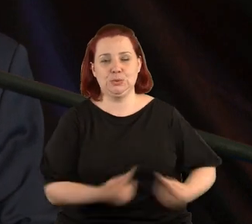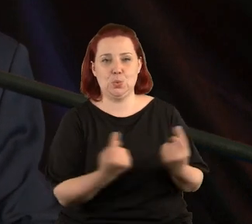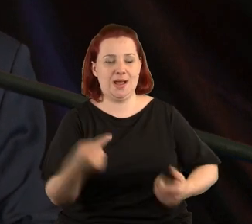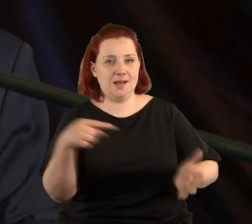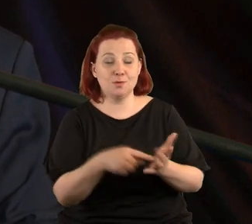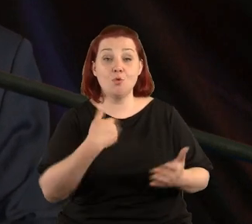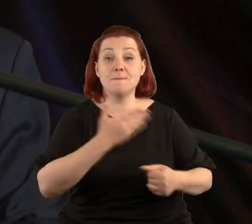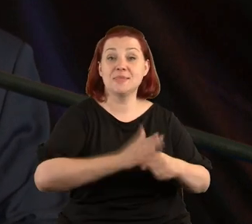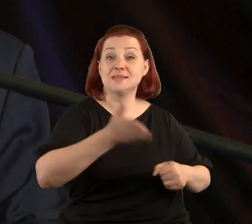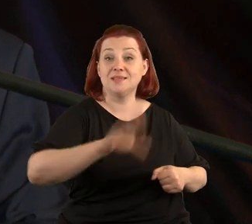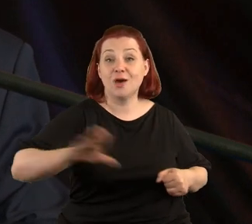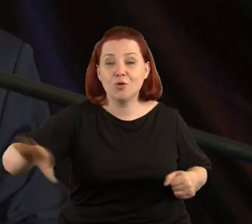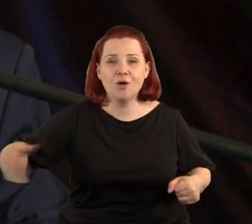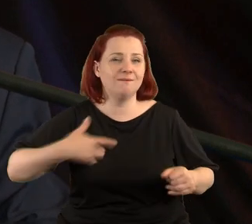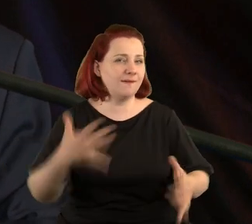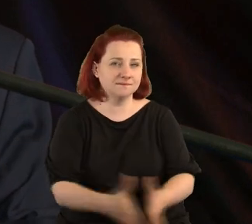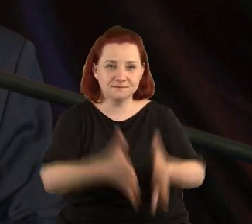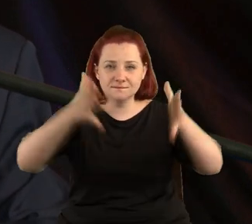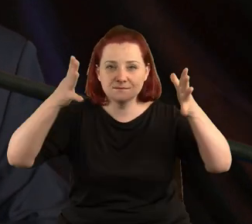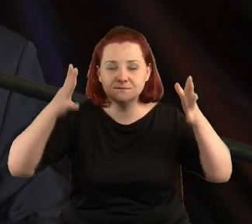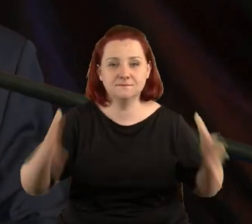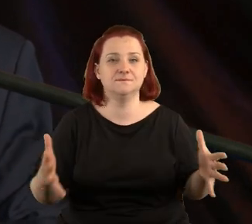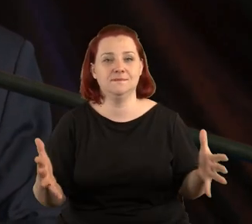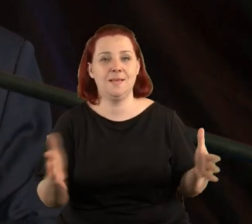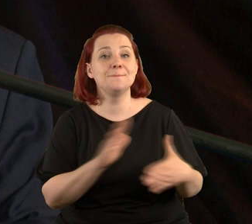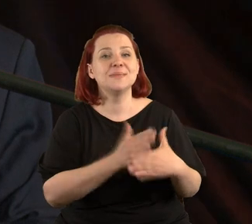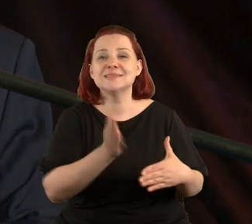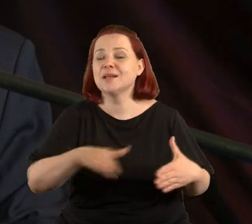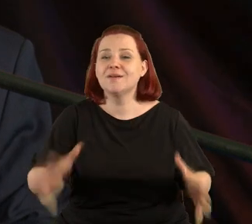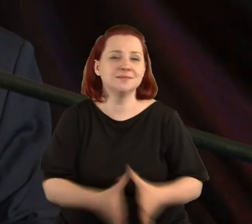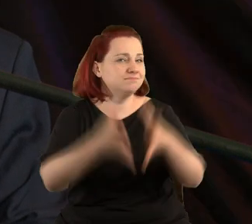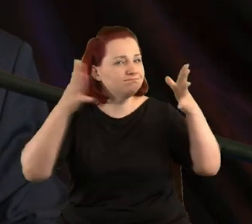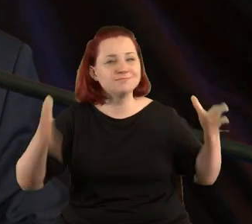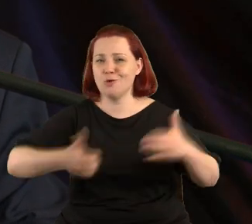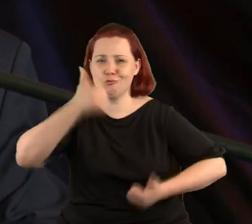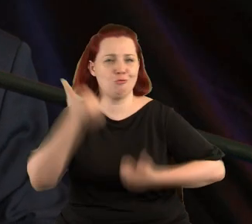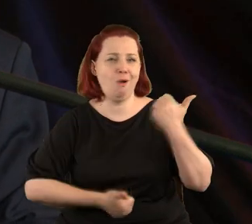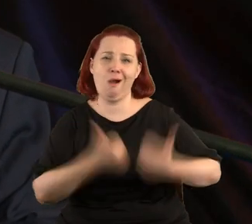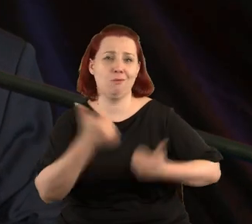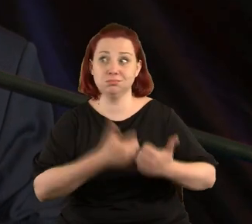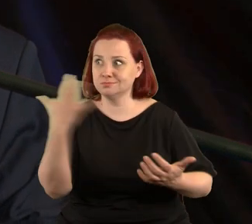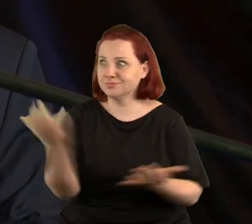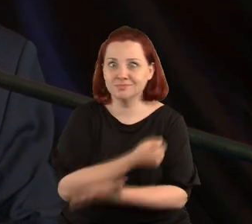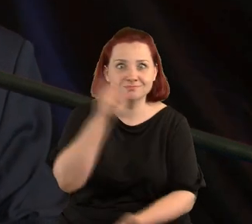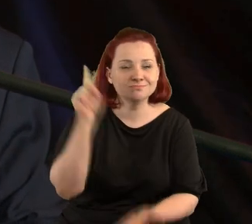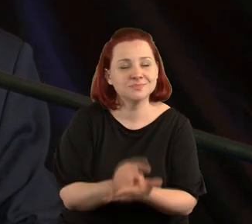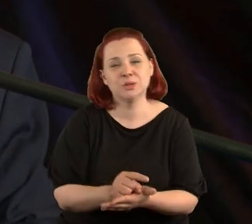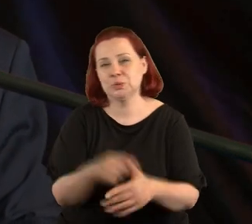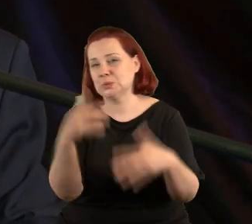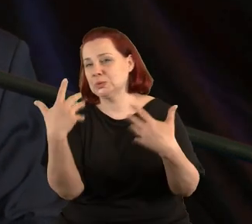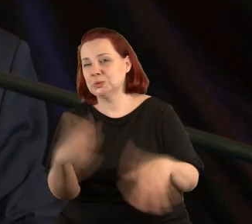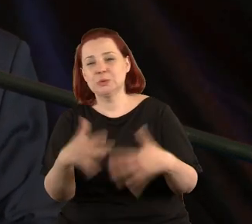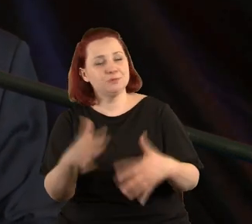to międzynarodowy ogromny konkurs. Wygrać taki konkurs to była wielka